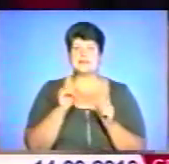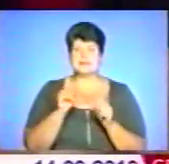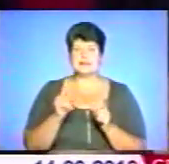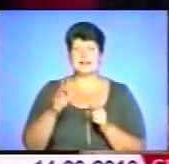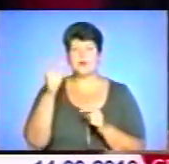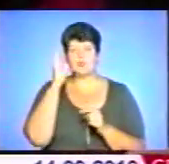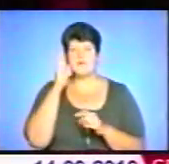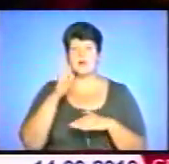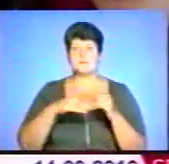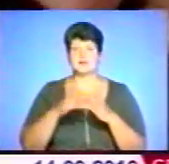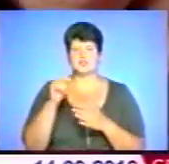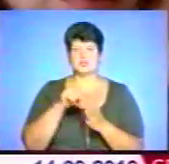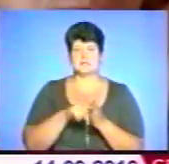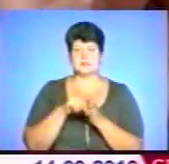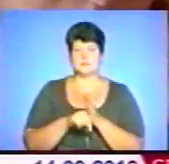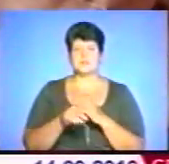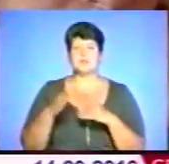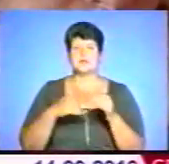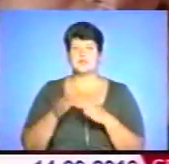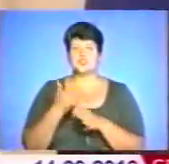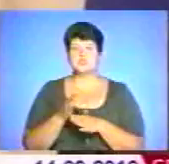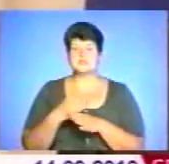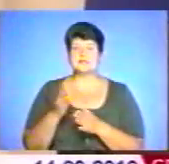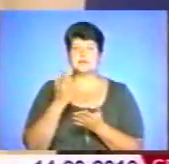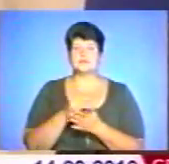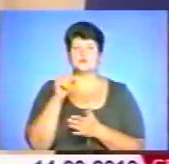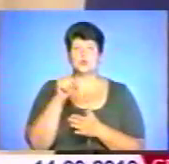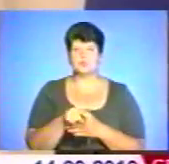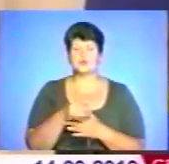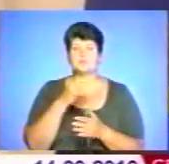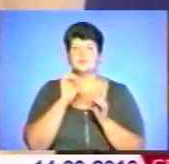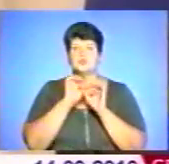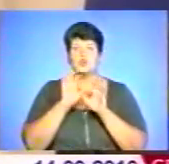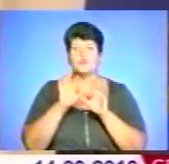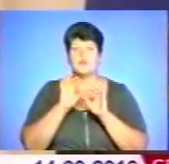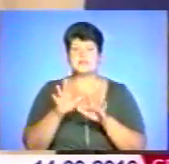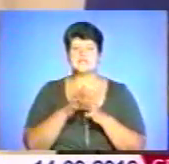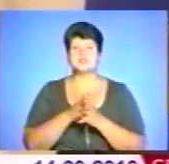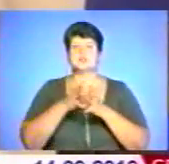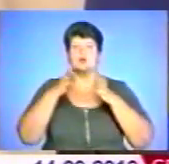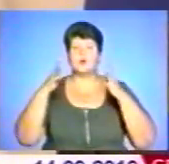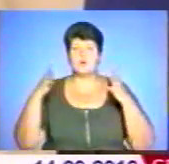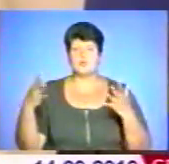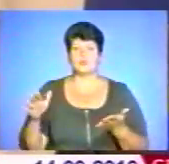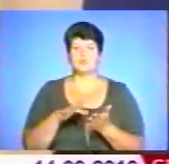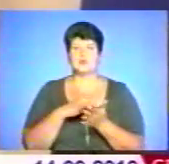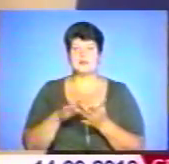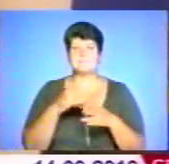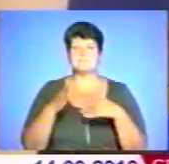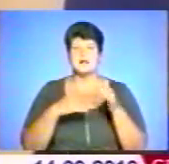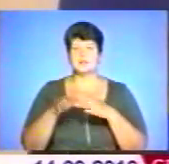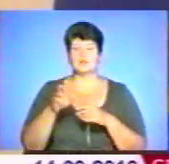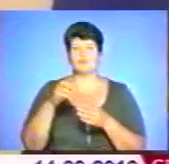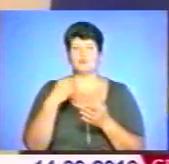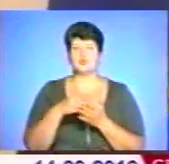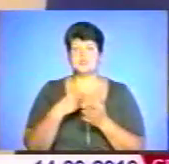практичне значення. Практична частина семінару по Ягалі в тому, щоб довести до широкого загалу бухгалтерів практиків бюджетних установ,